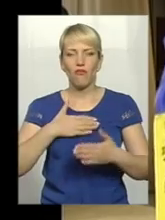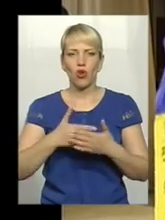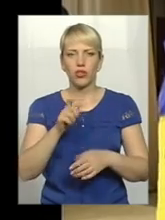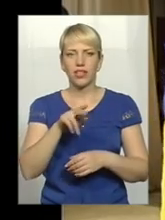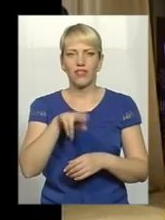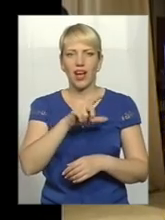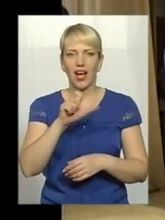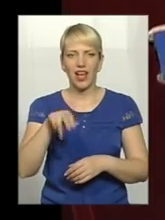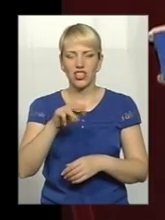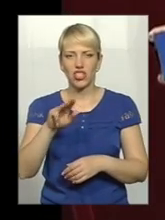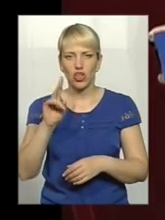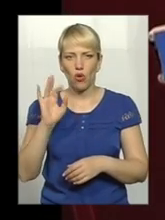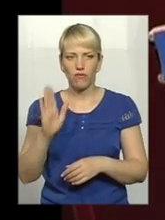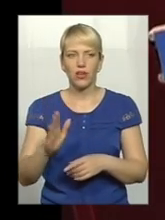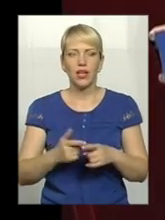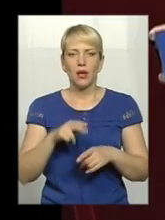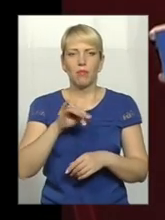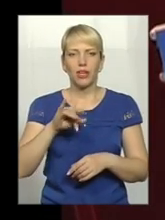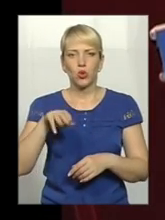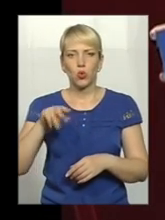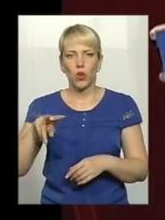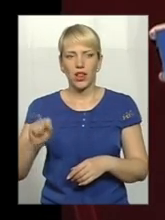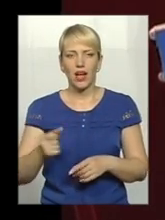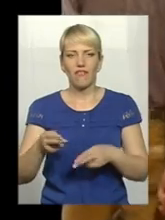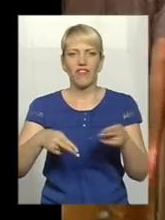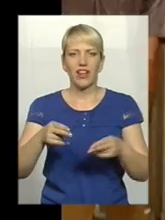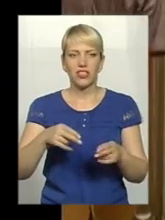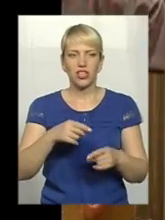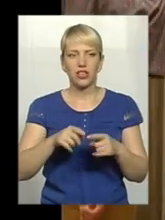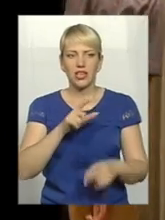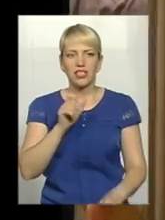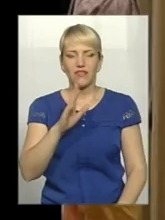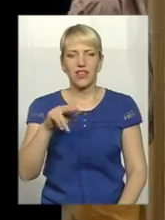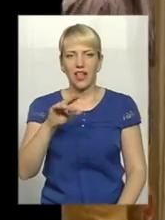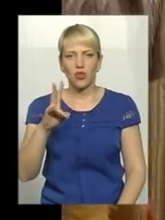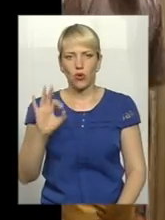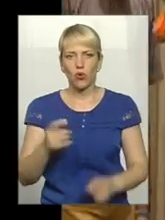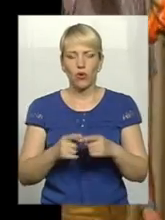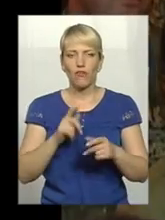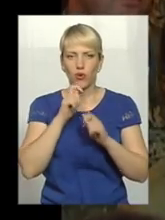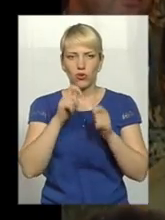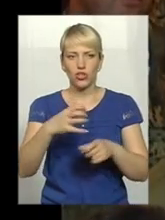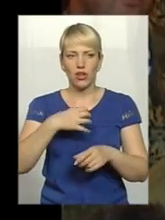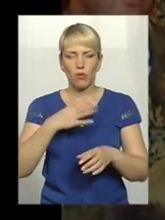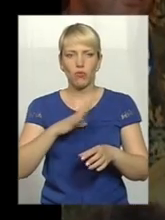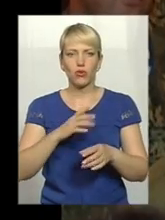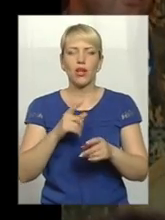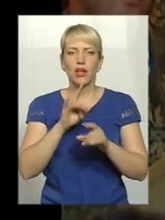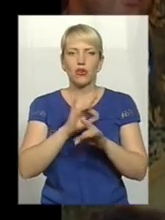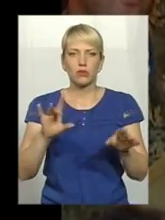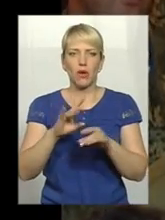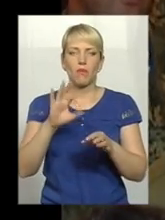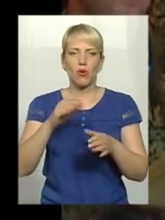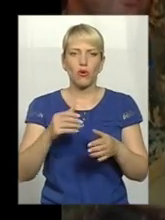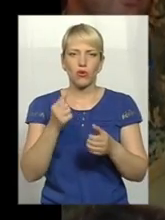Хаджинов, громадський діяч Сергій Притула та фельдшер Вадим Свариденко. Вручення орденів супроводжувалися розповідями про подвиг кожного